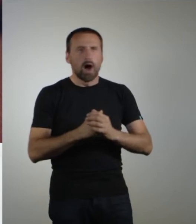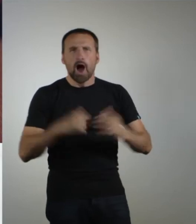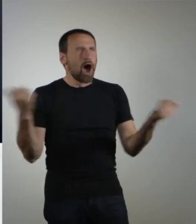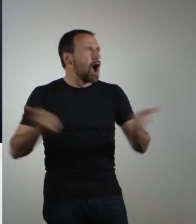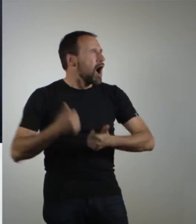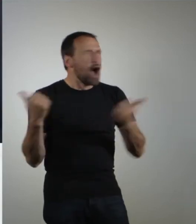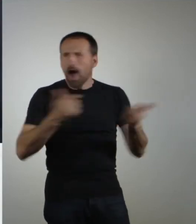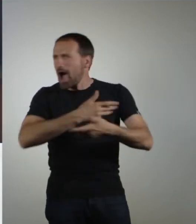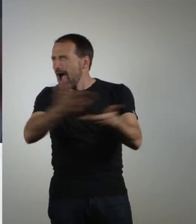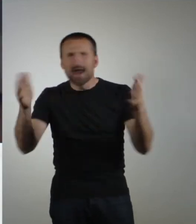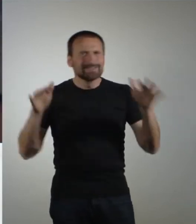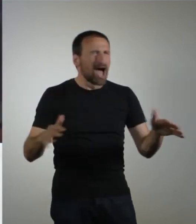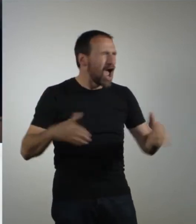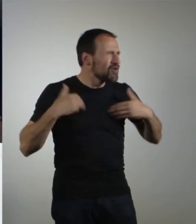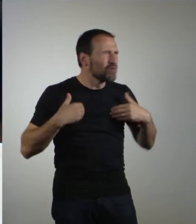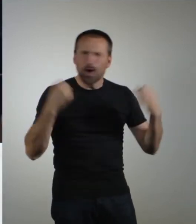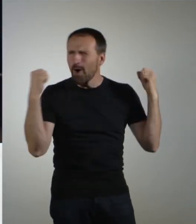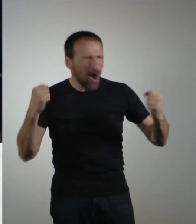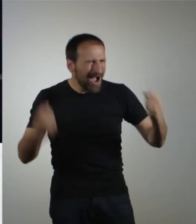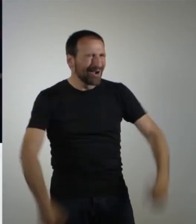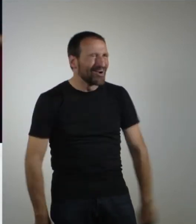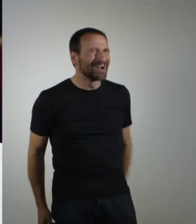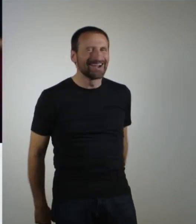Mega cool, dass sie alle da seien. Freut uns riesig.